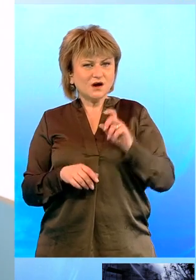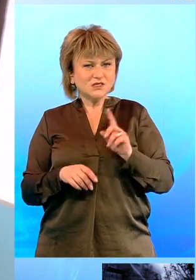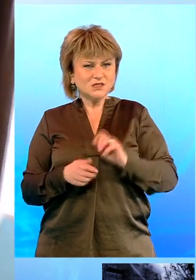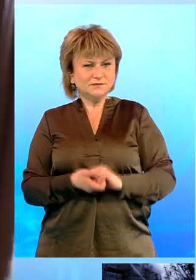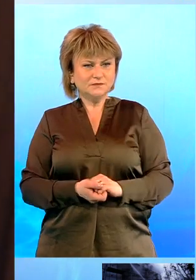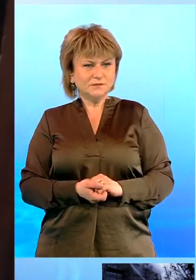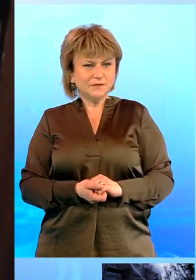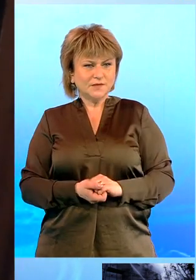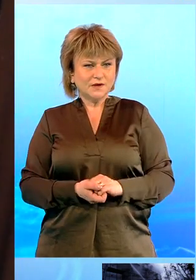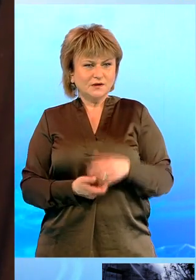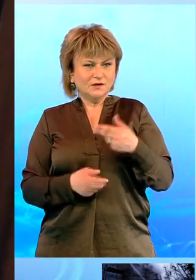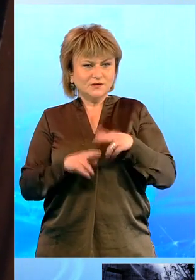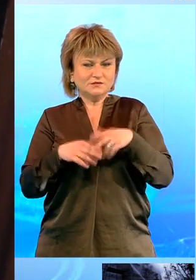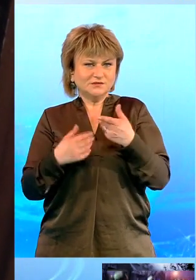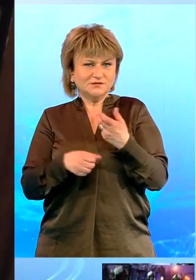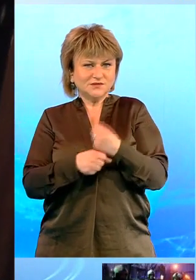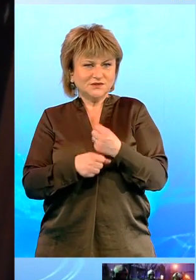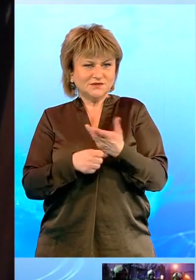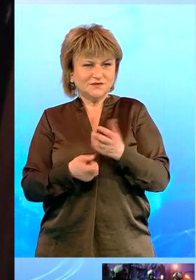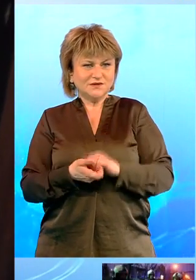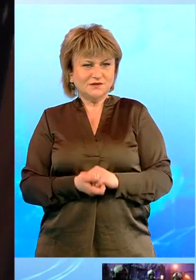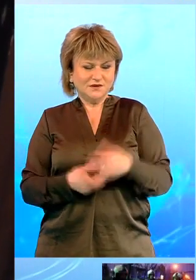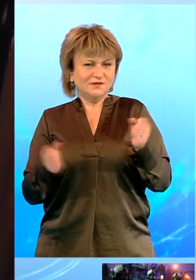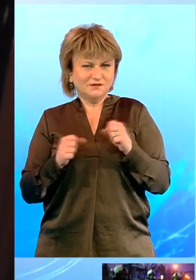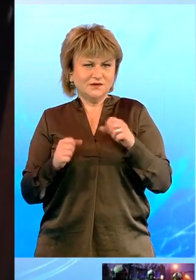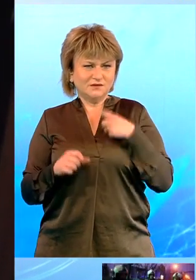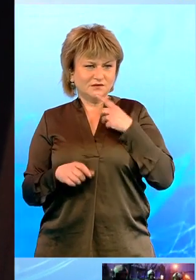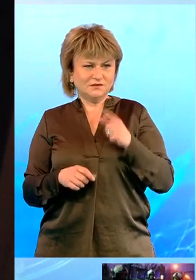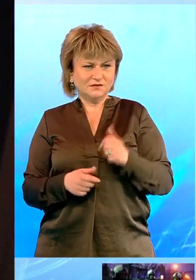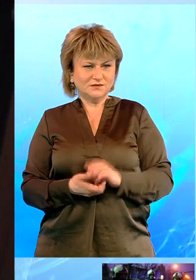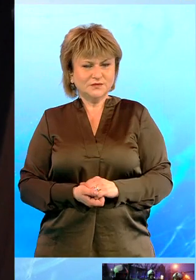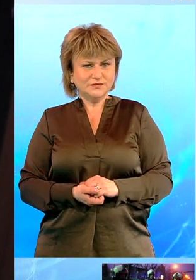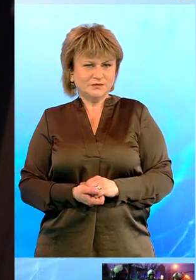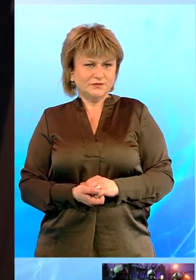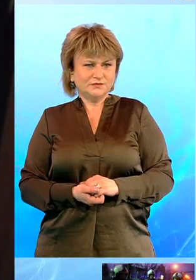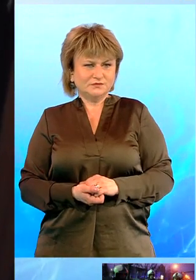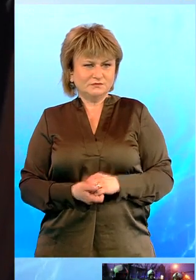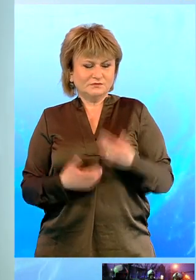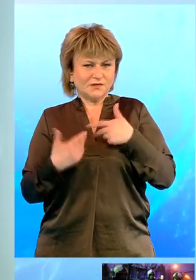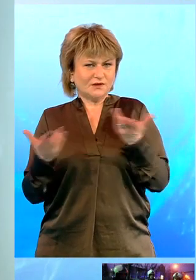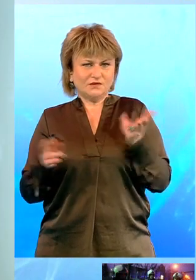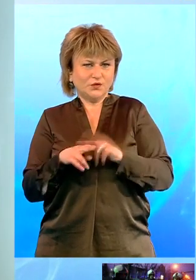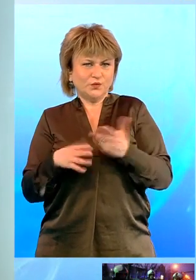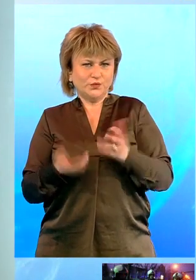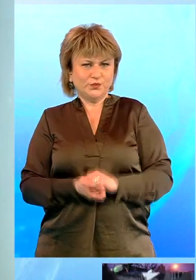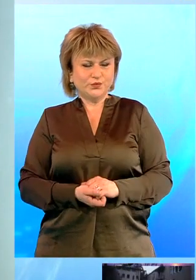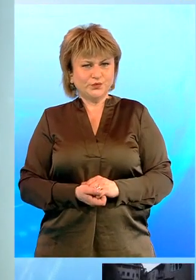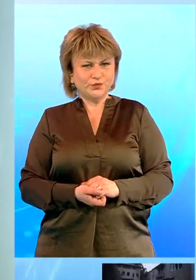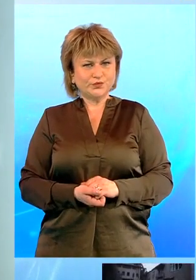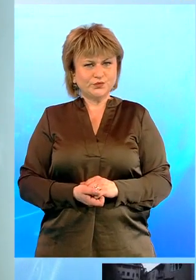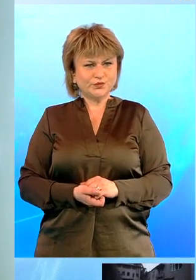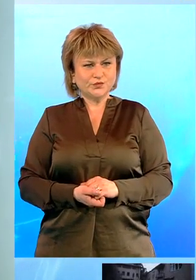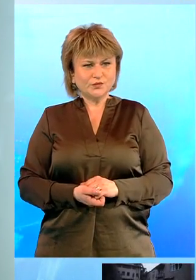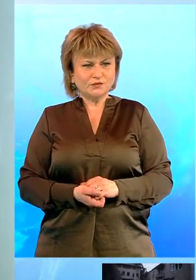Așa, bine. Cu unscători, cu frig, cu țeate. Dar, păi, cum? Dacă